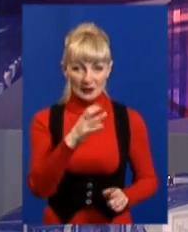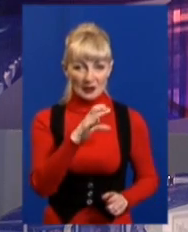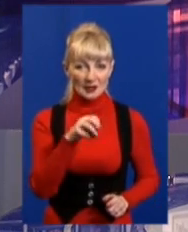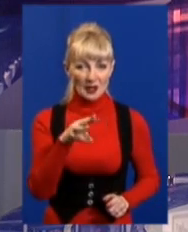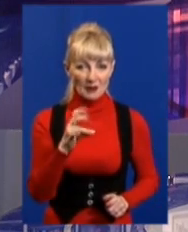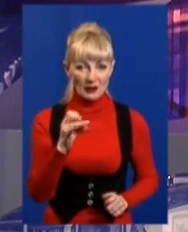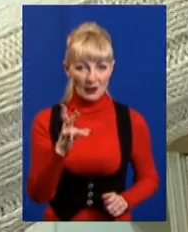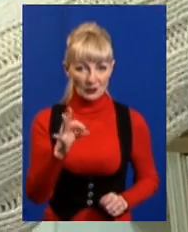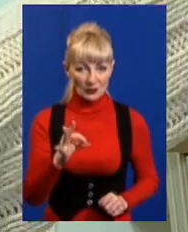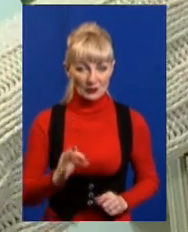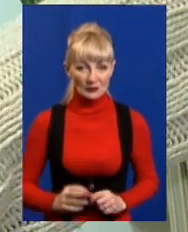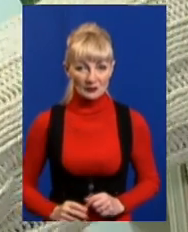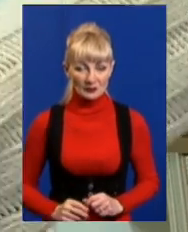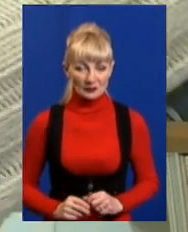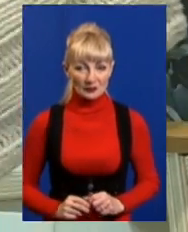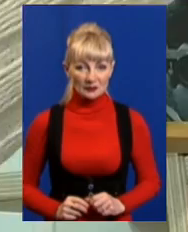Семененко.